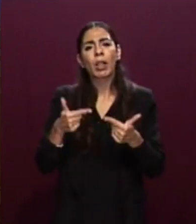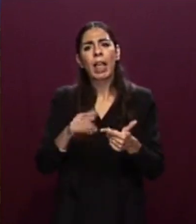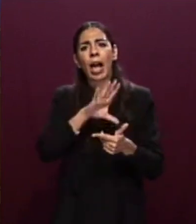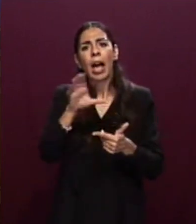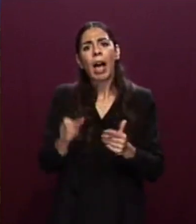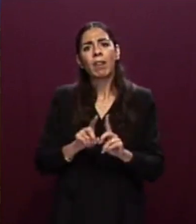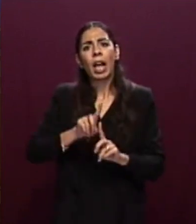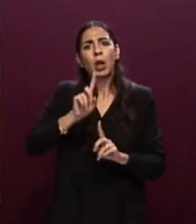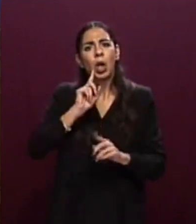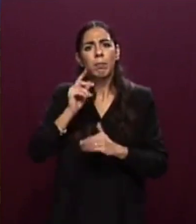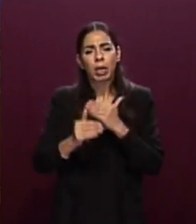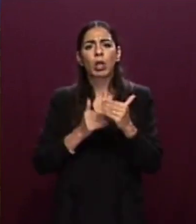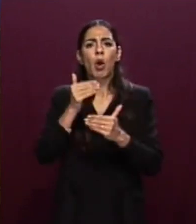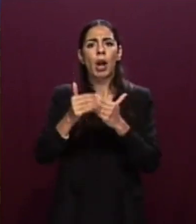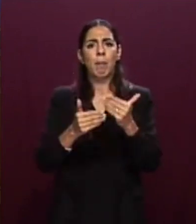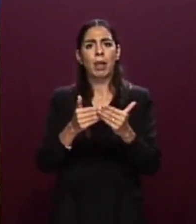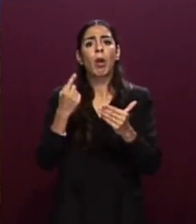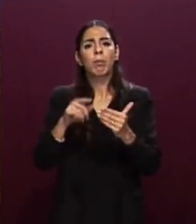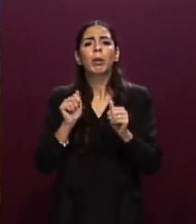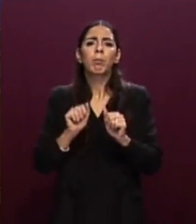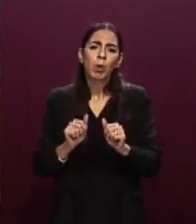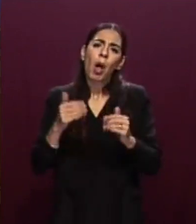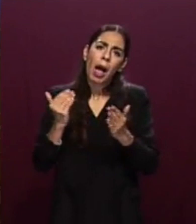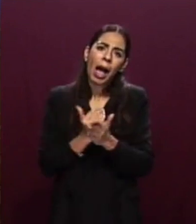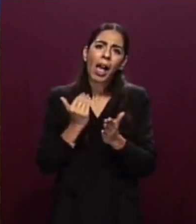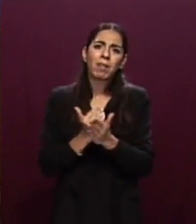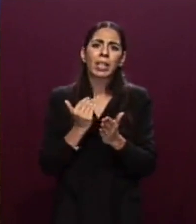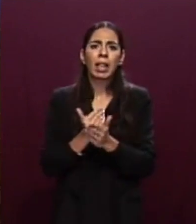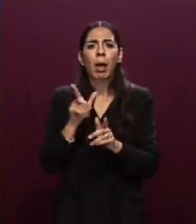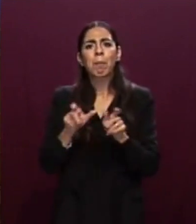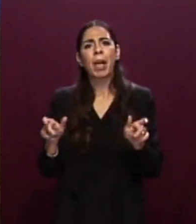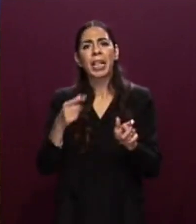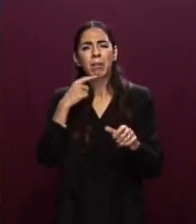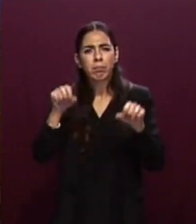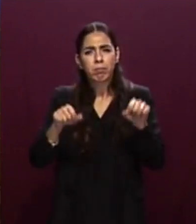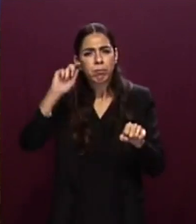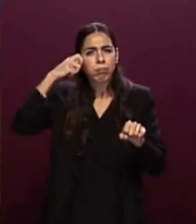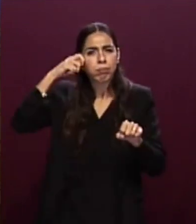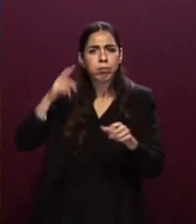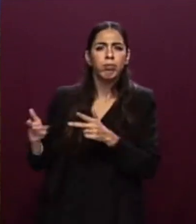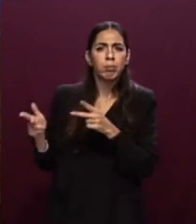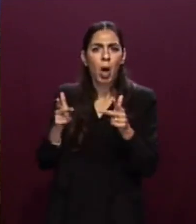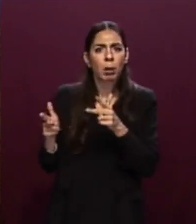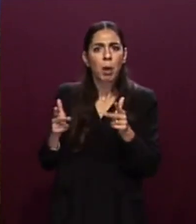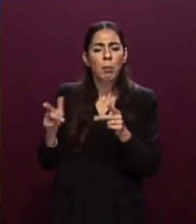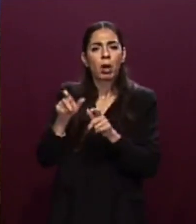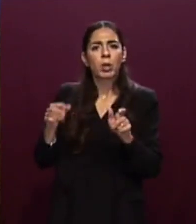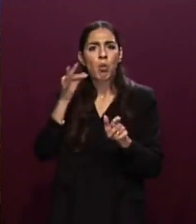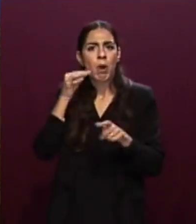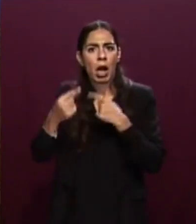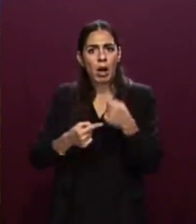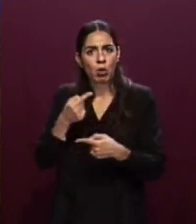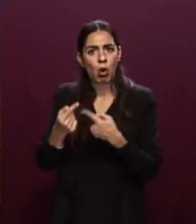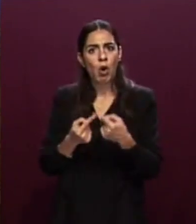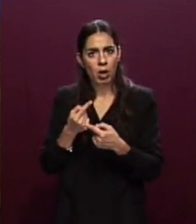sicurezza e il contrasto al traffico di esseri umani e che, soprattutto, sia condizionato ad una maggiore collaborazione per la prevenzione delle